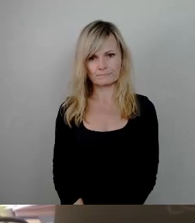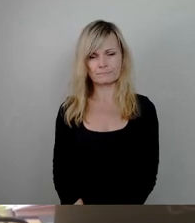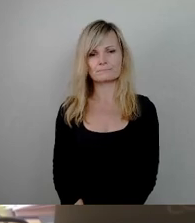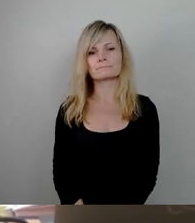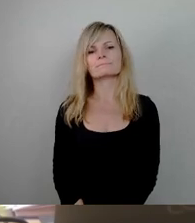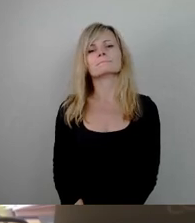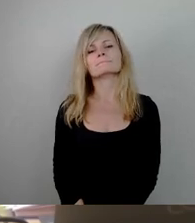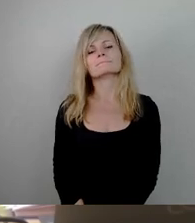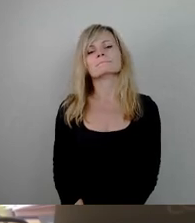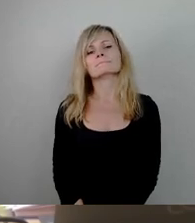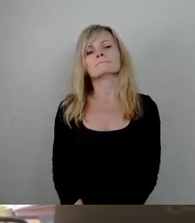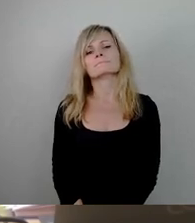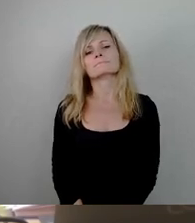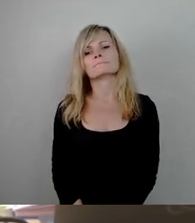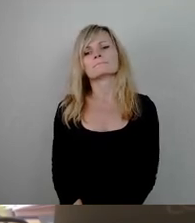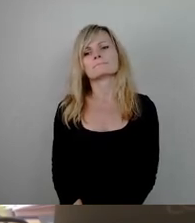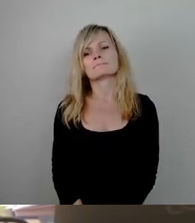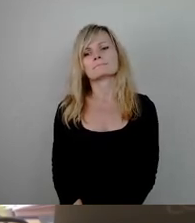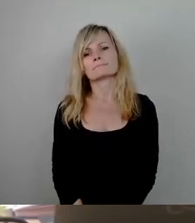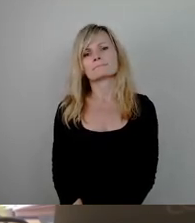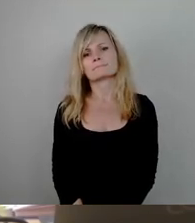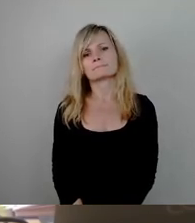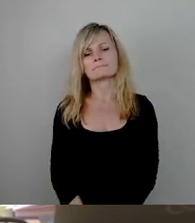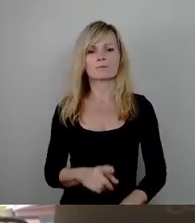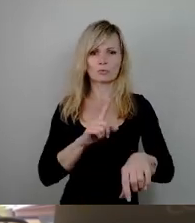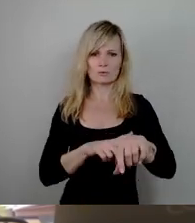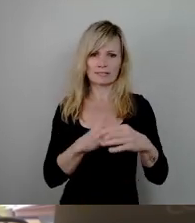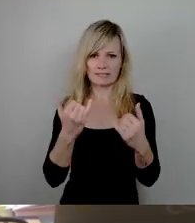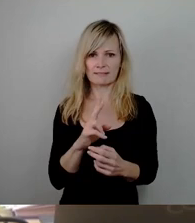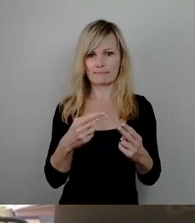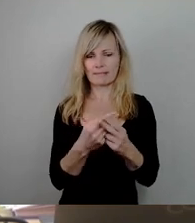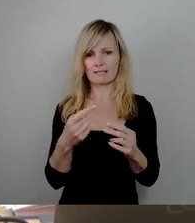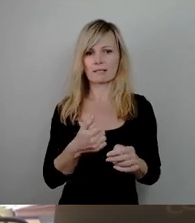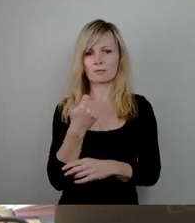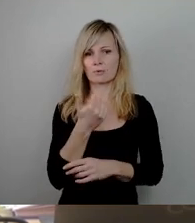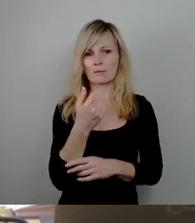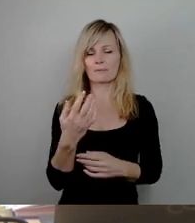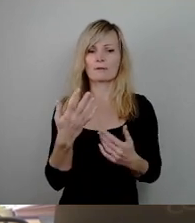Passend zur Uhrzeit kommen wir zu Top 29 Konzept Nachtleben